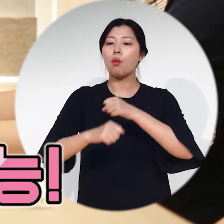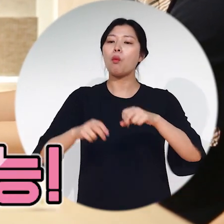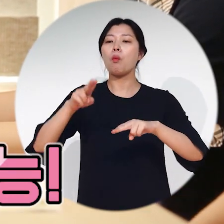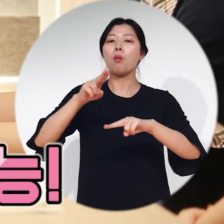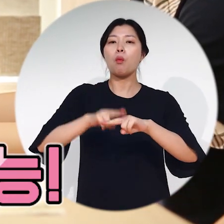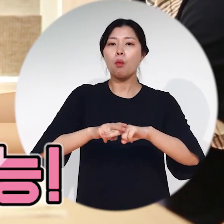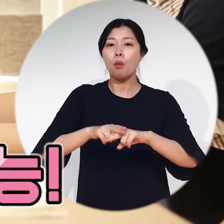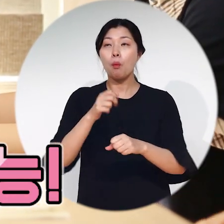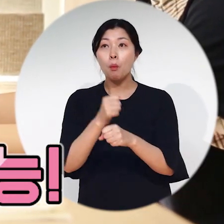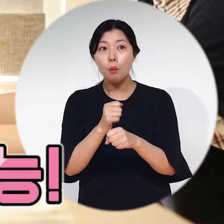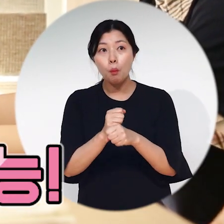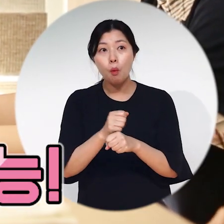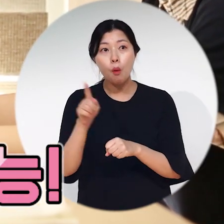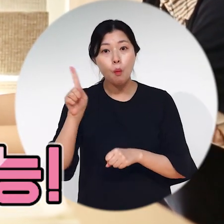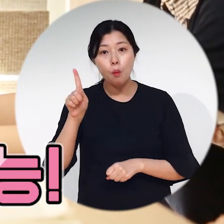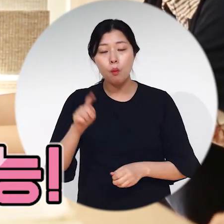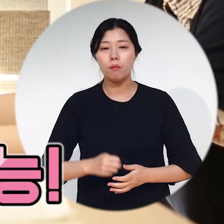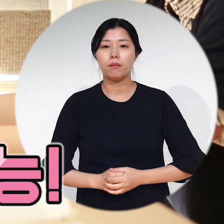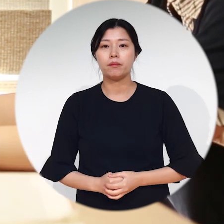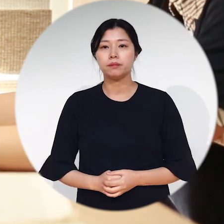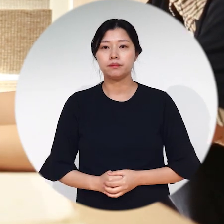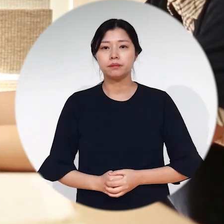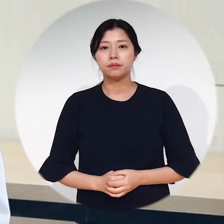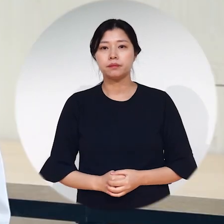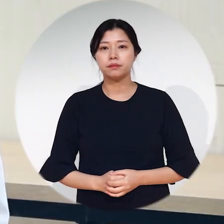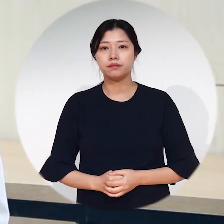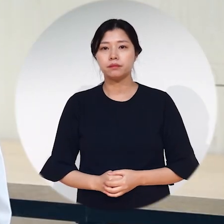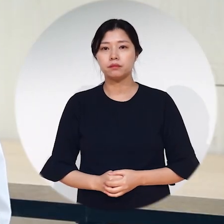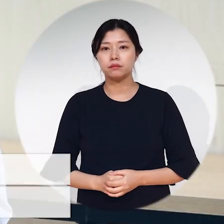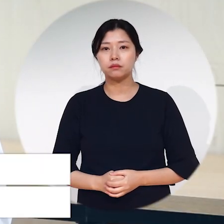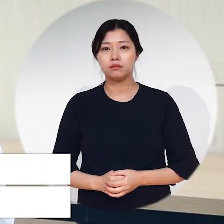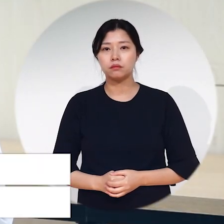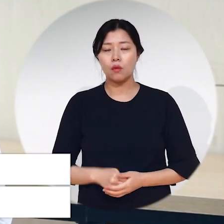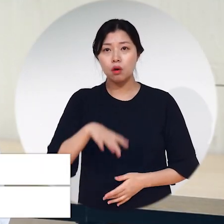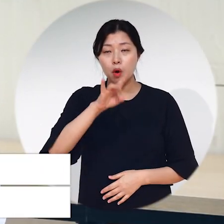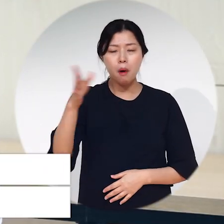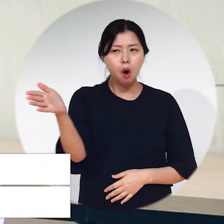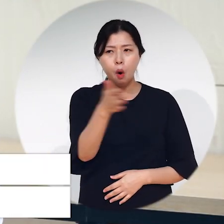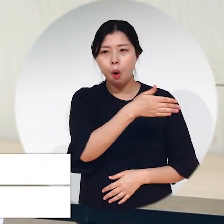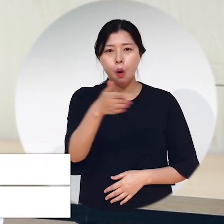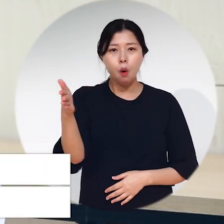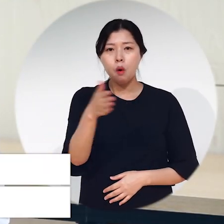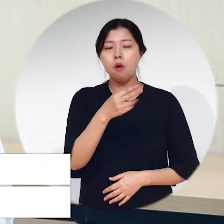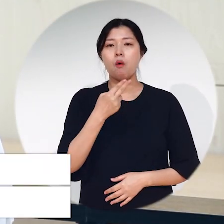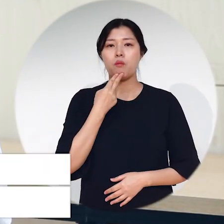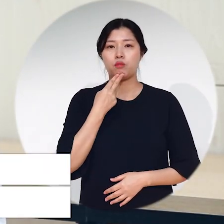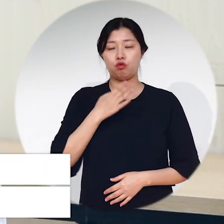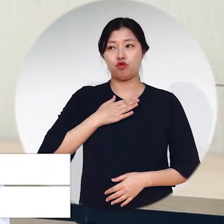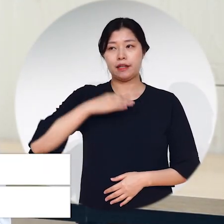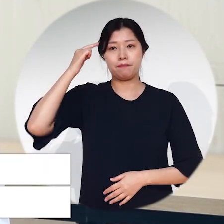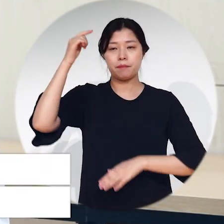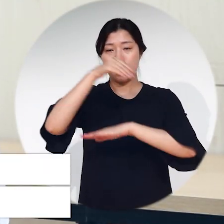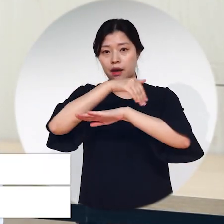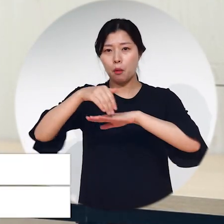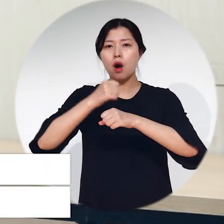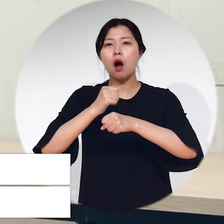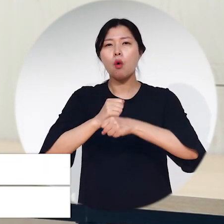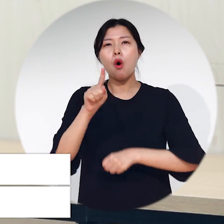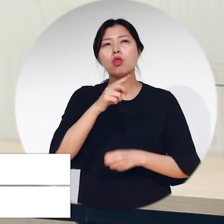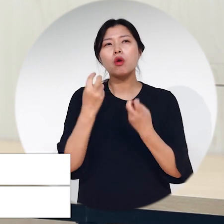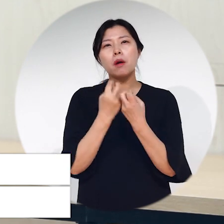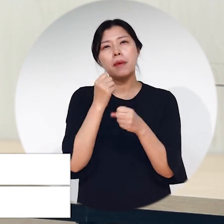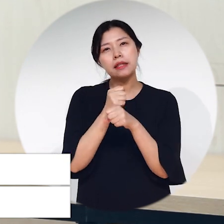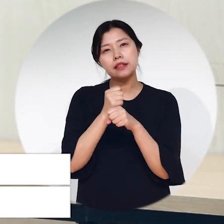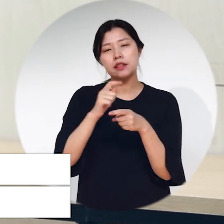공간은 어떻게 만들어지게 된 걸까요? 사실 아무것도 없던 공간에 저희가 직접 설계를 하고 어떤 공간을